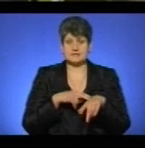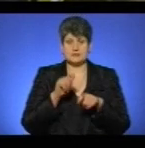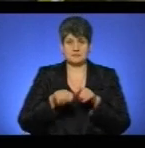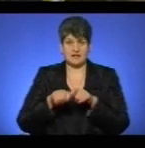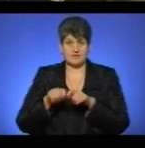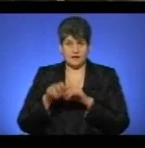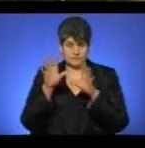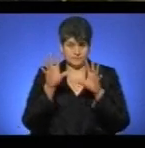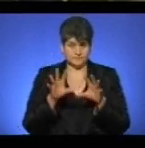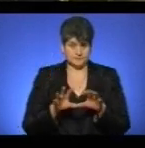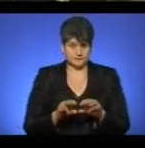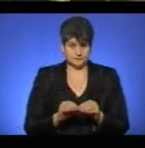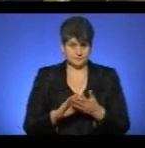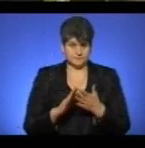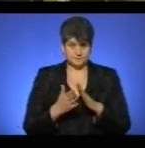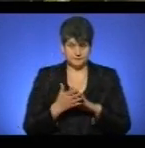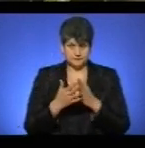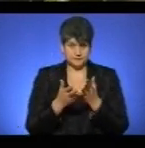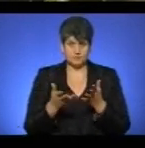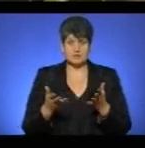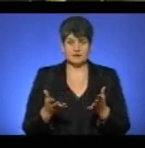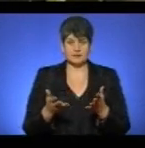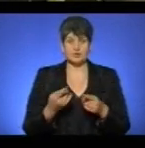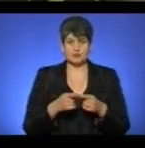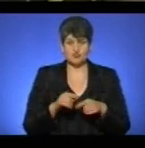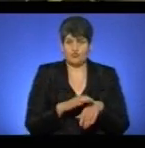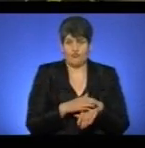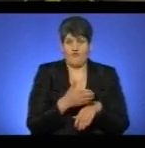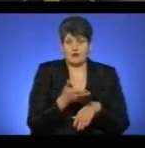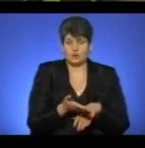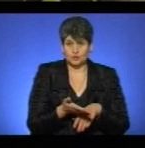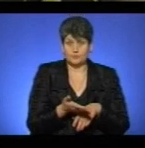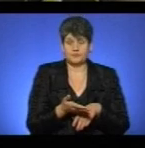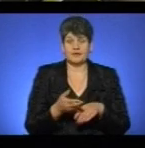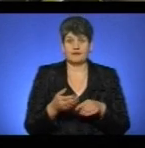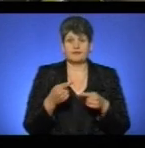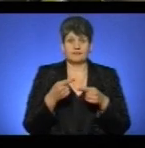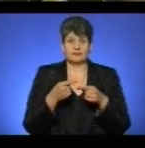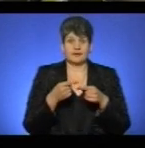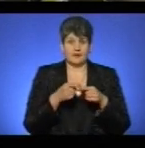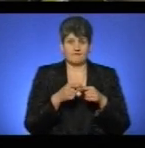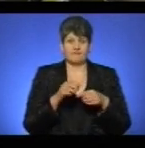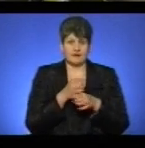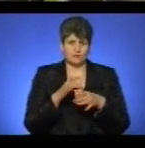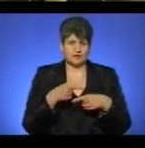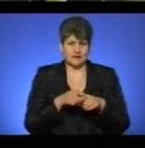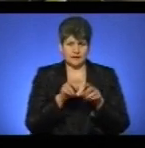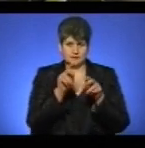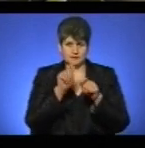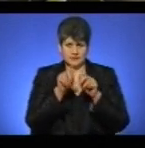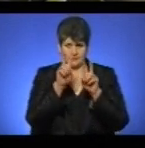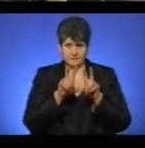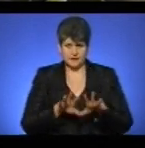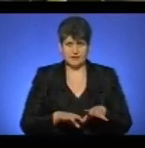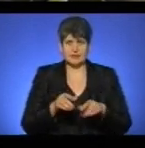даного факту, вибухотехнік обстежили під'їзд, обстежили всі